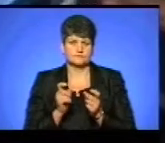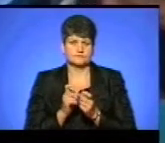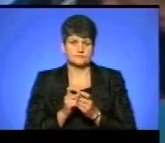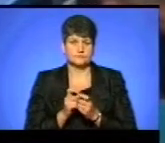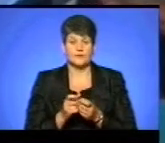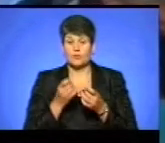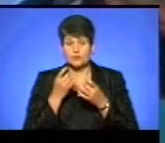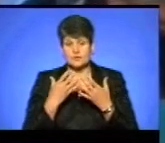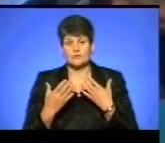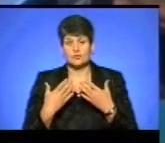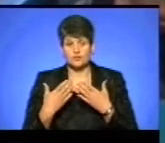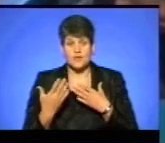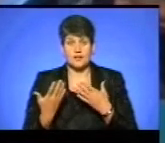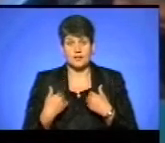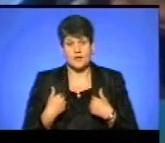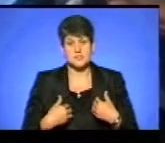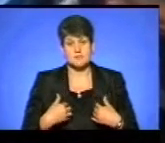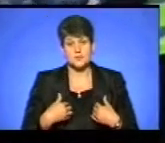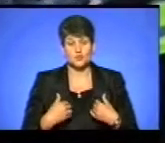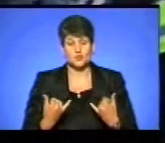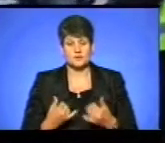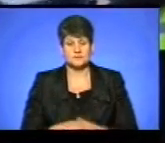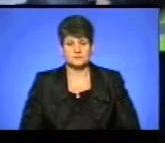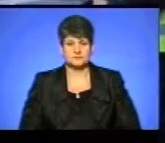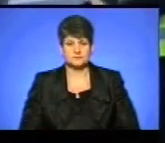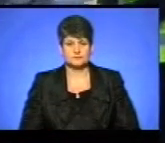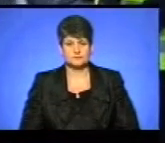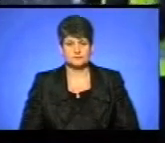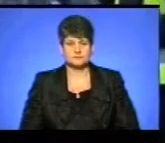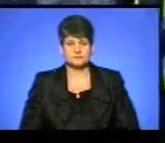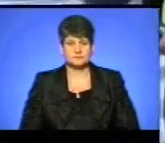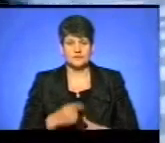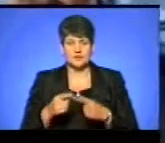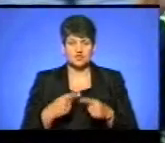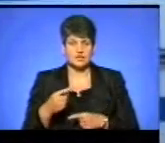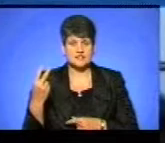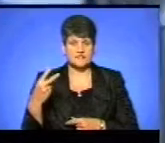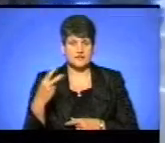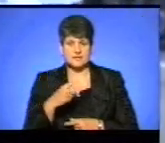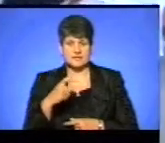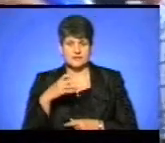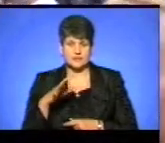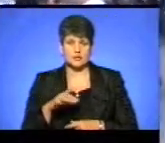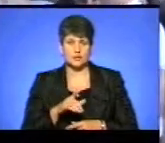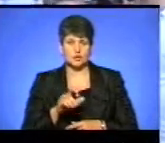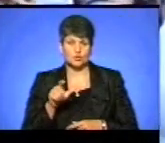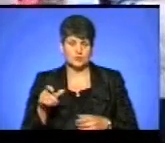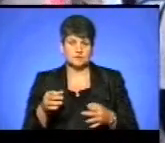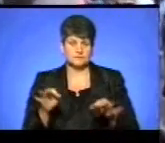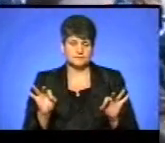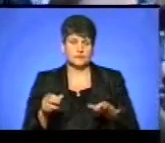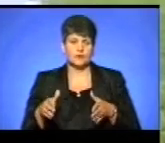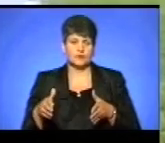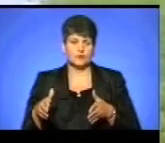Позитивно ставлюсь, але я спішу трошки сьогодні. Через 20 хвилин люди розблокували дорогу і